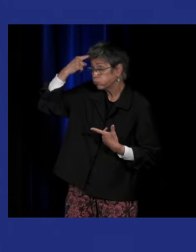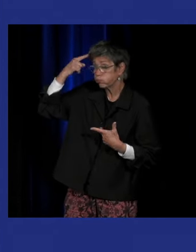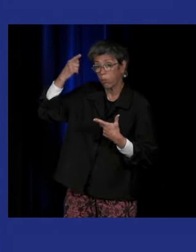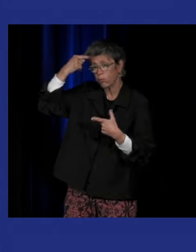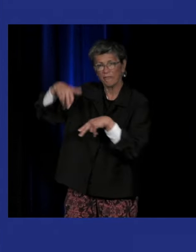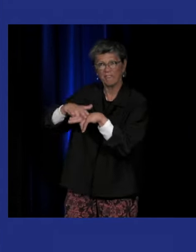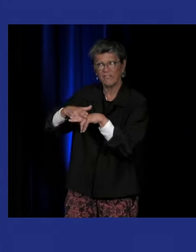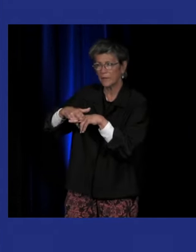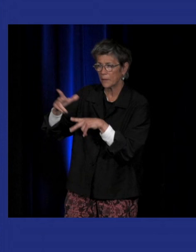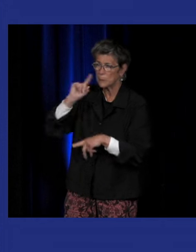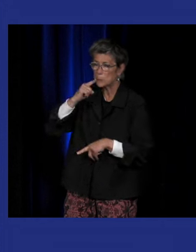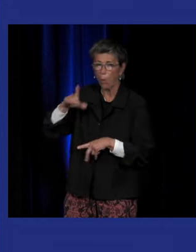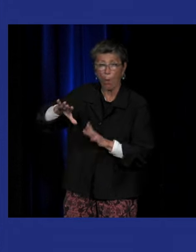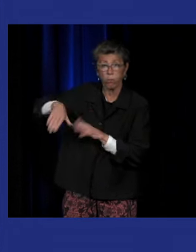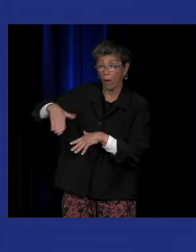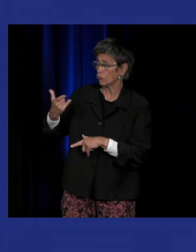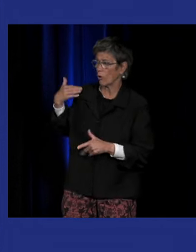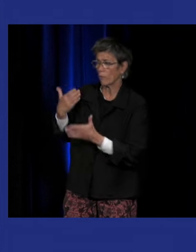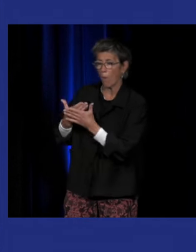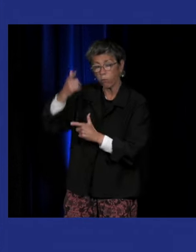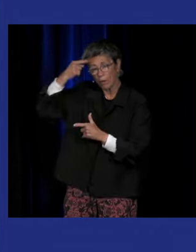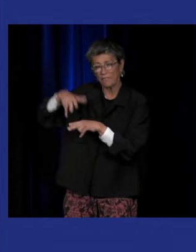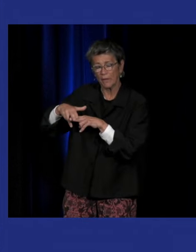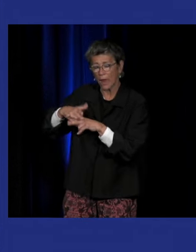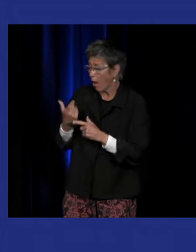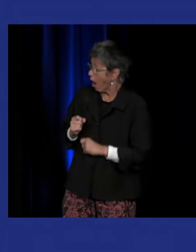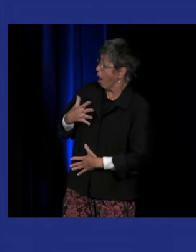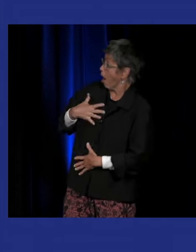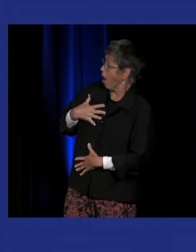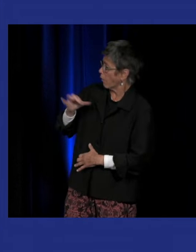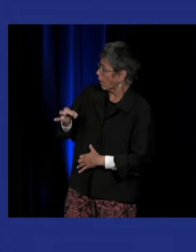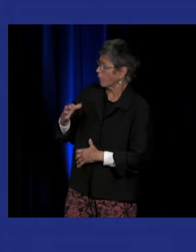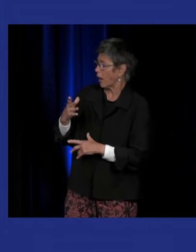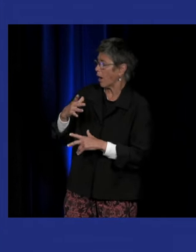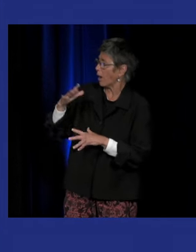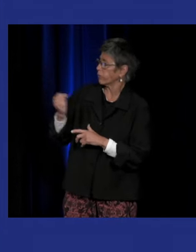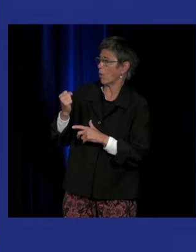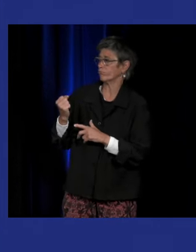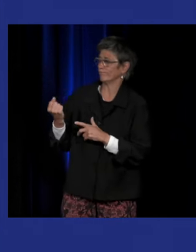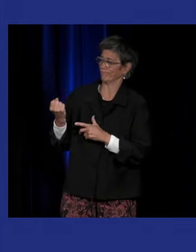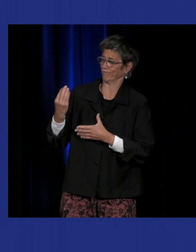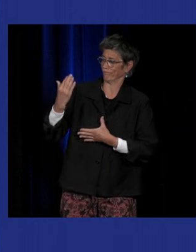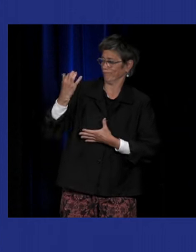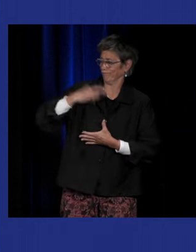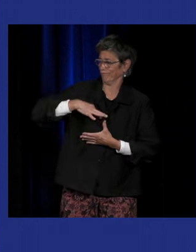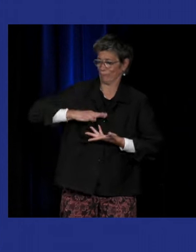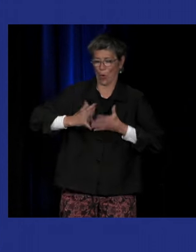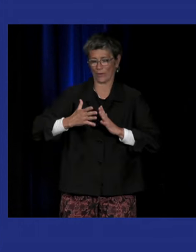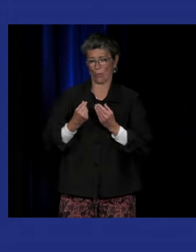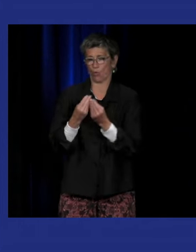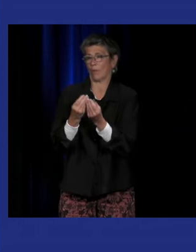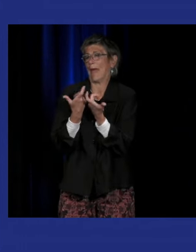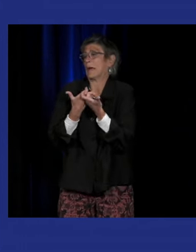et ils commencent à incorporer la langue des signes comme dans l'idée qu'il faut rendre accessible leur pratique